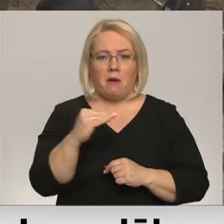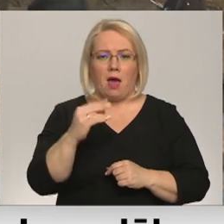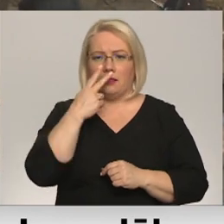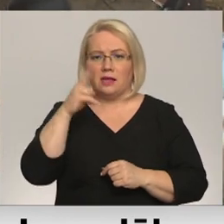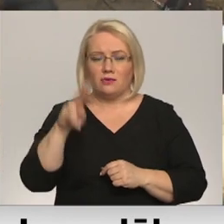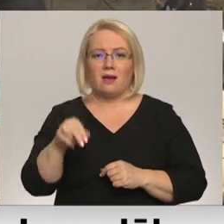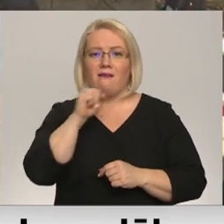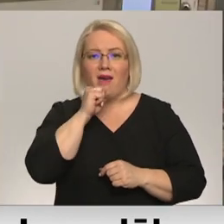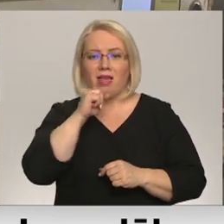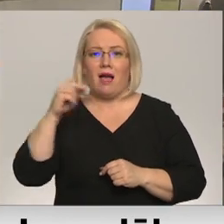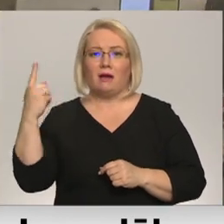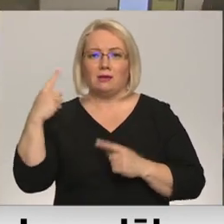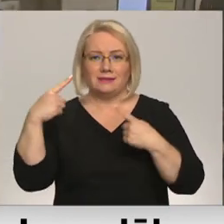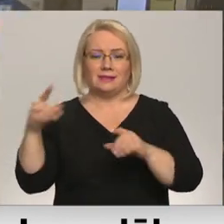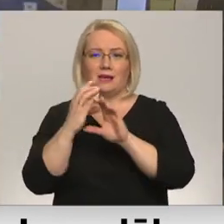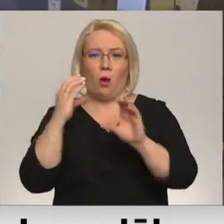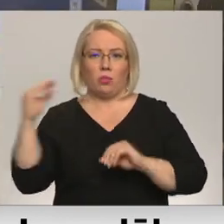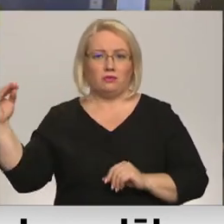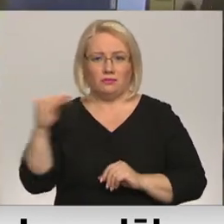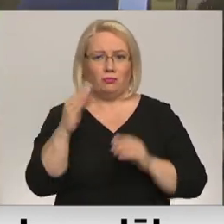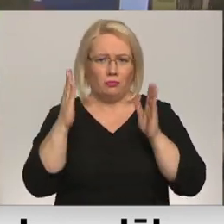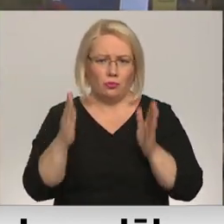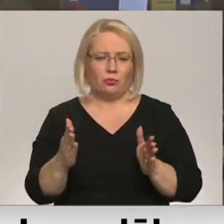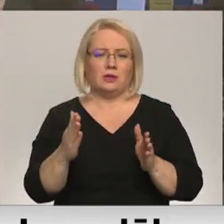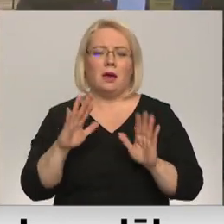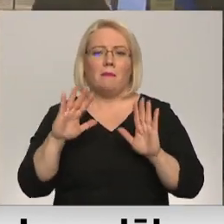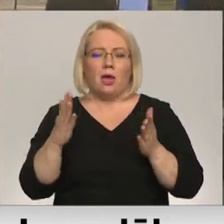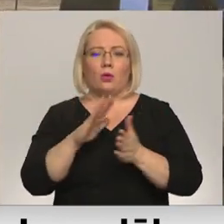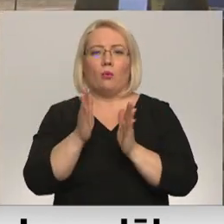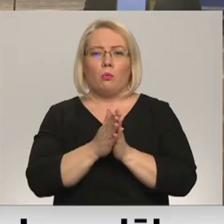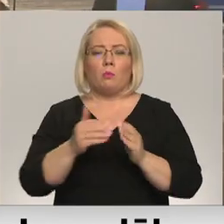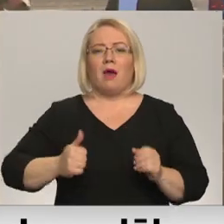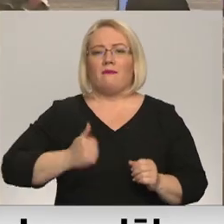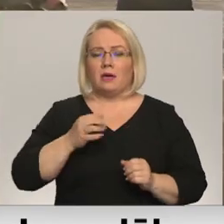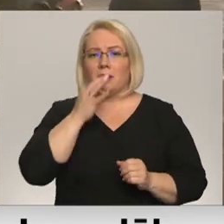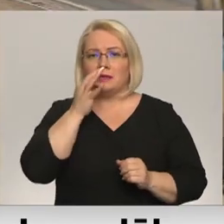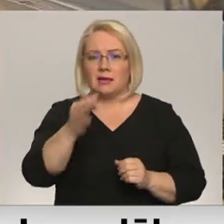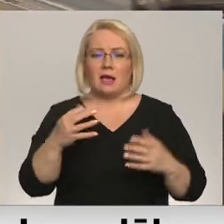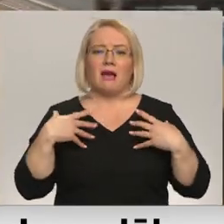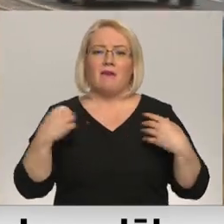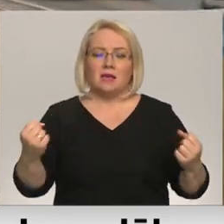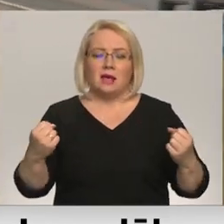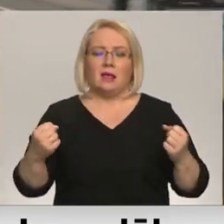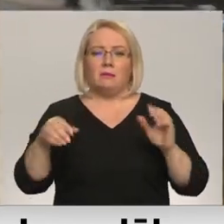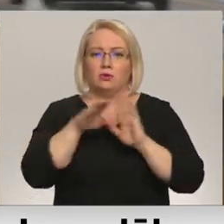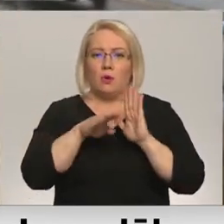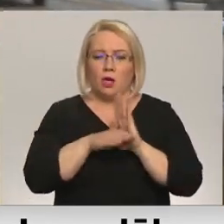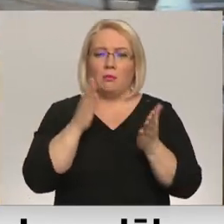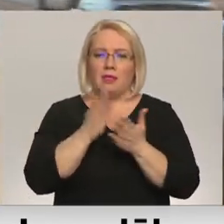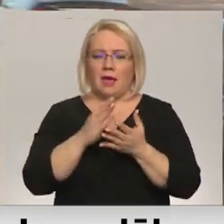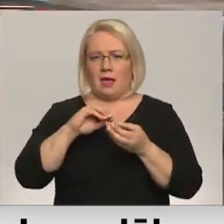neskatoties, ka paredzēts, ka tam sako vēl papildu reizi. Kopumā uzņēmumā vērtēja, ka epidemioloģiskās prasības tiek ievērots.